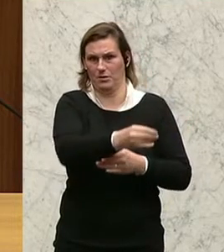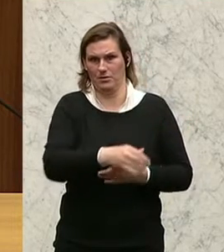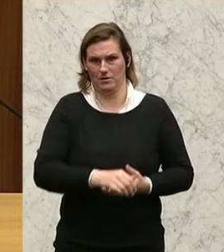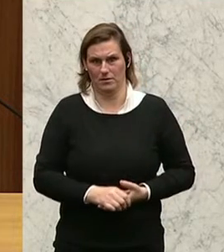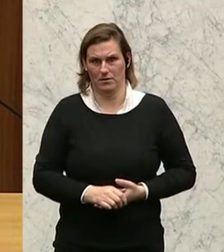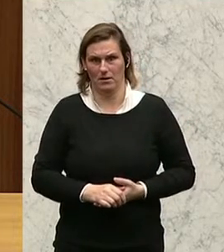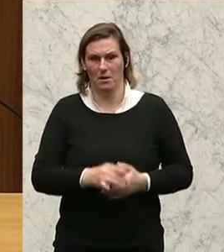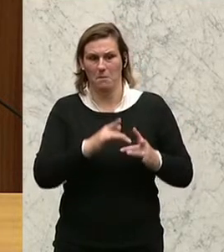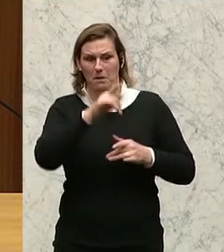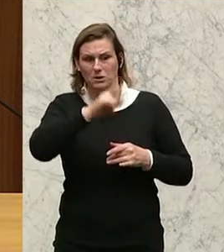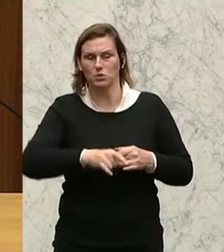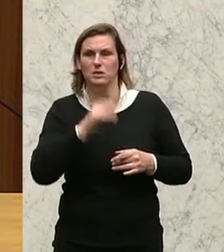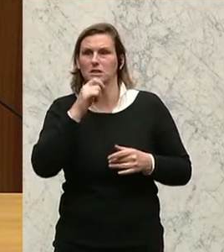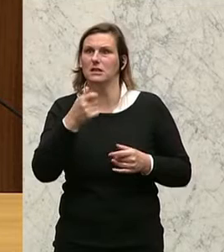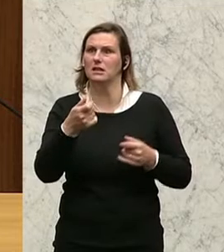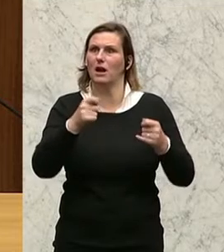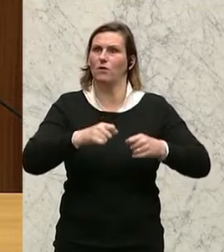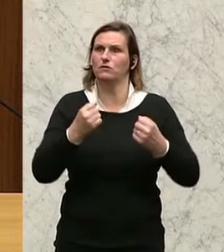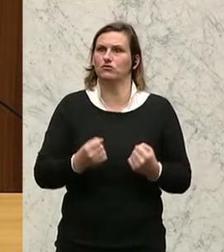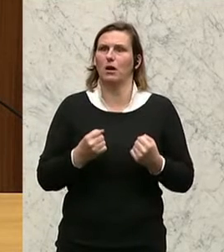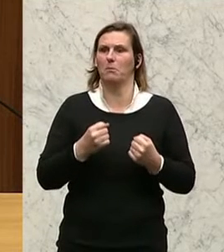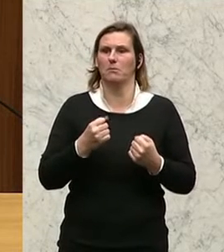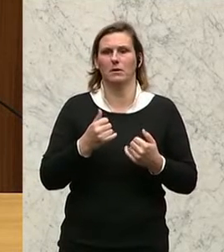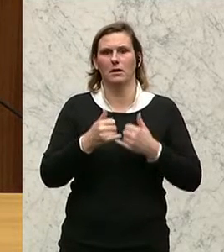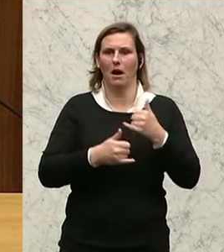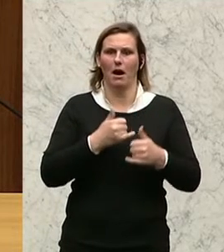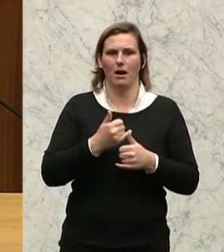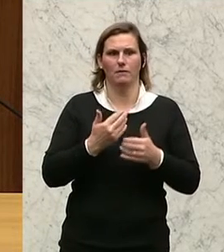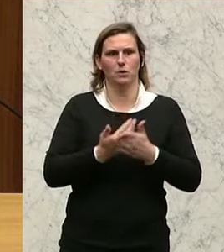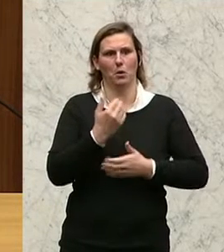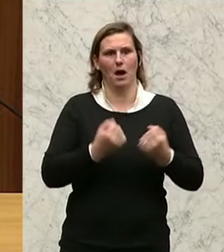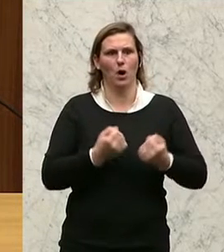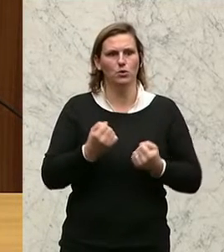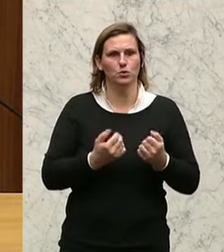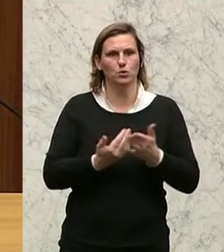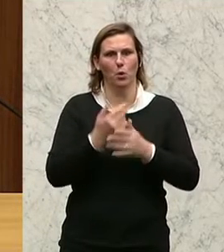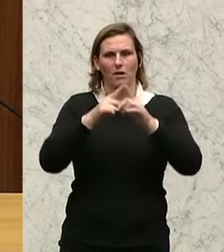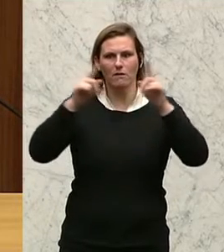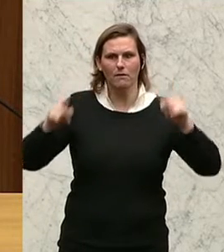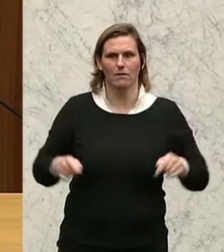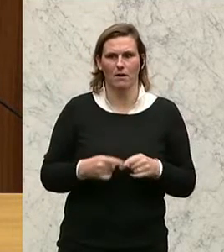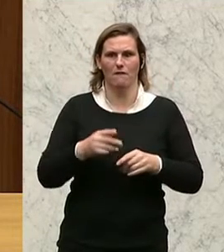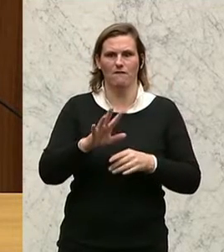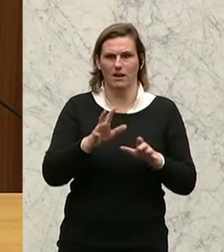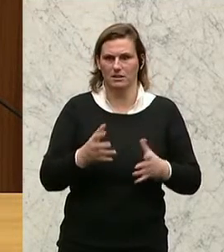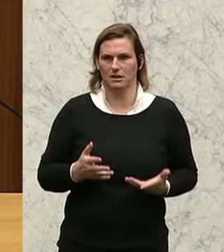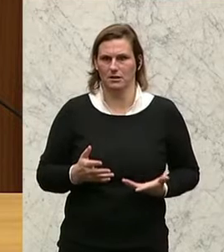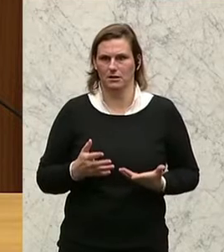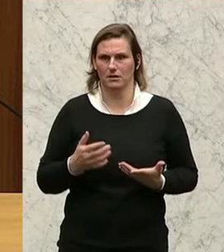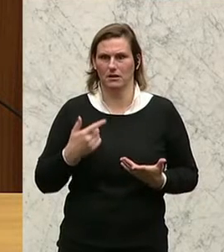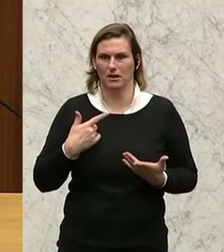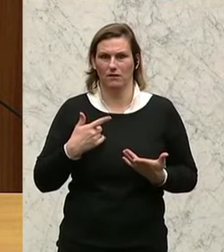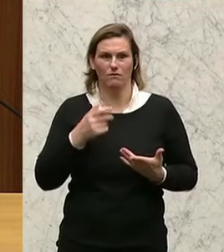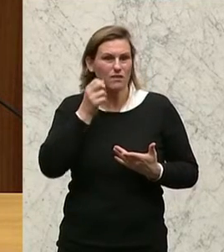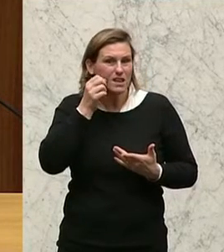Ein Pensionist kauft sich nicht jedes Jahr ein neues Auto oder einen neuen Fernseher. Im Warenkorb des